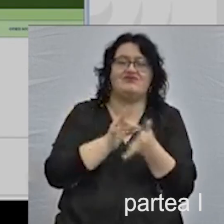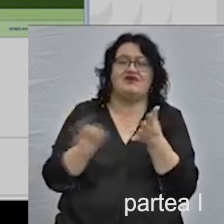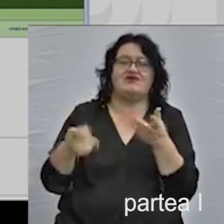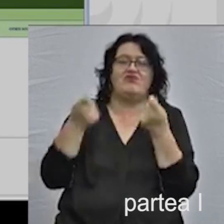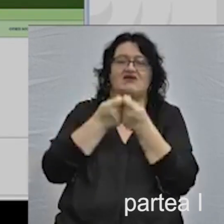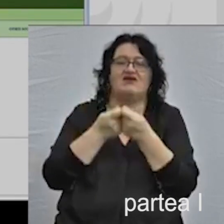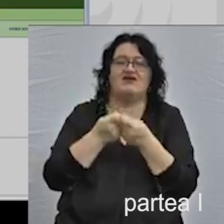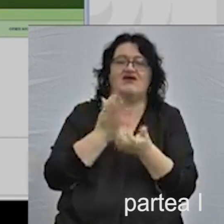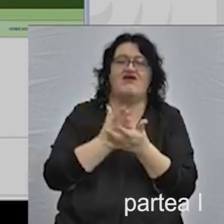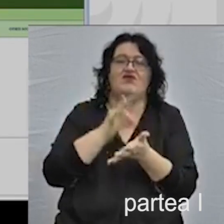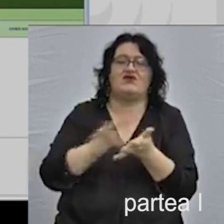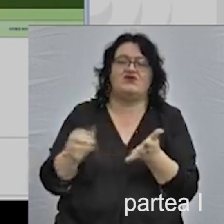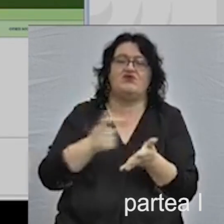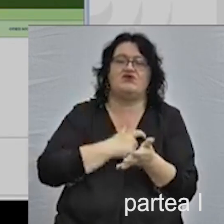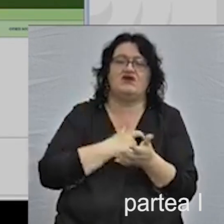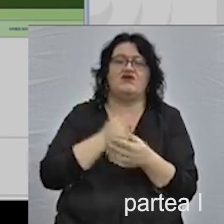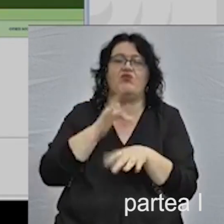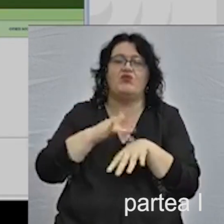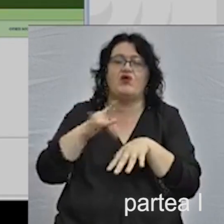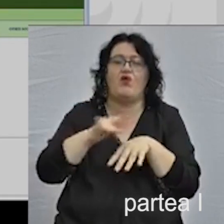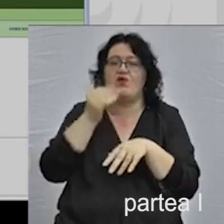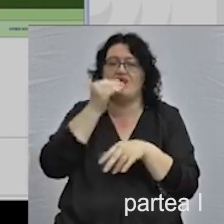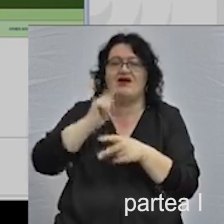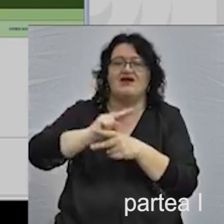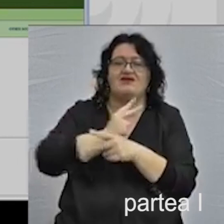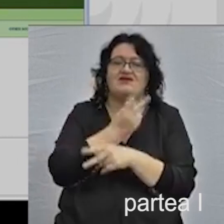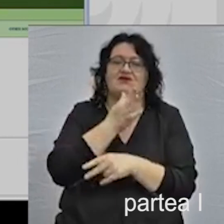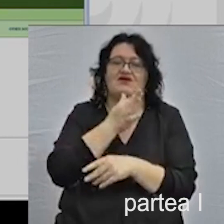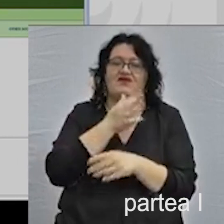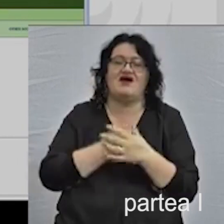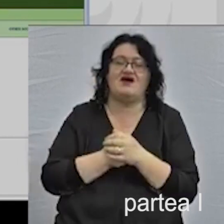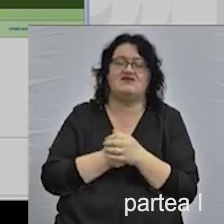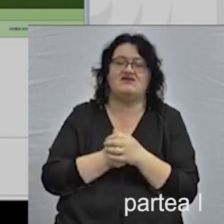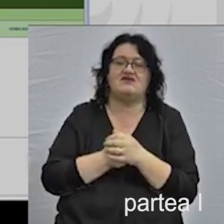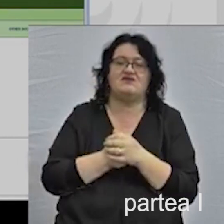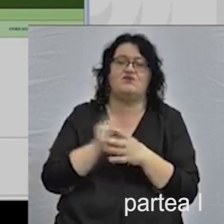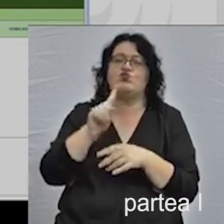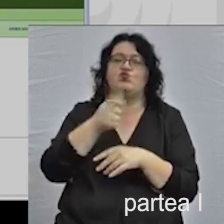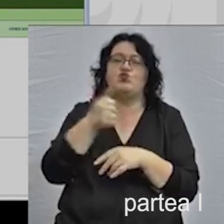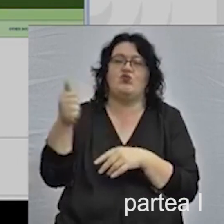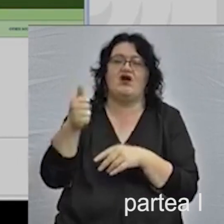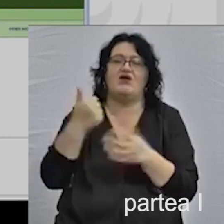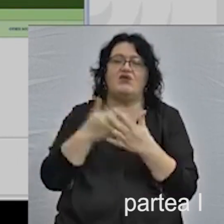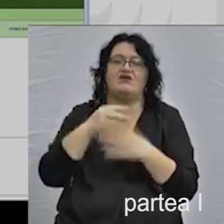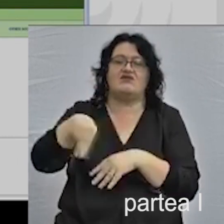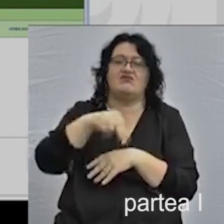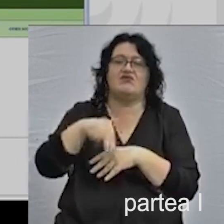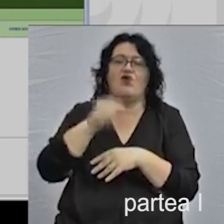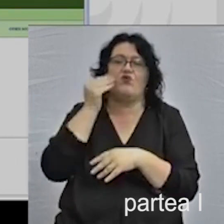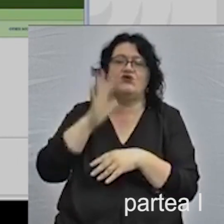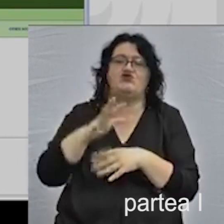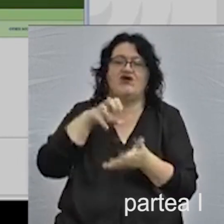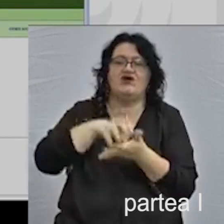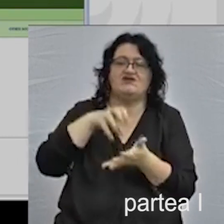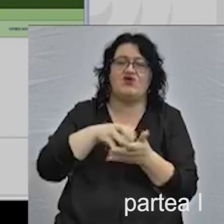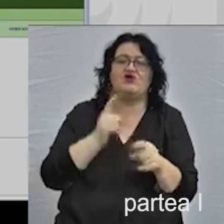Partenerii noștri au avut posibilitatea să degustem mâncare tradițională evreiască, nu numai gastronomia tipică acestei